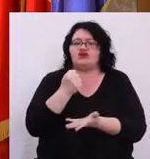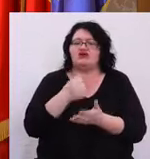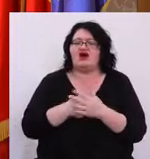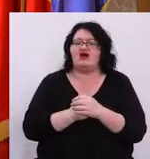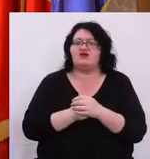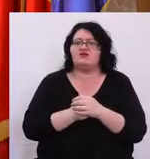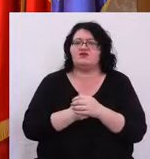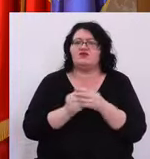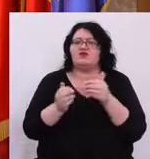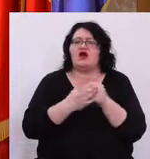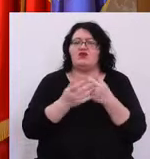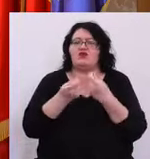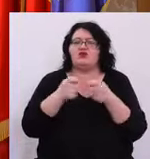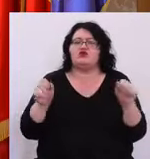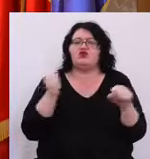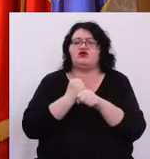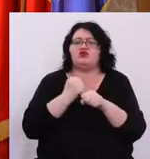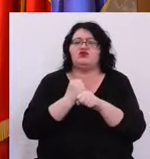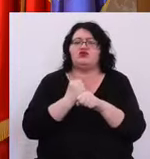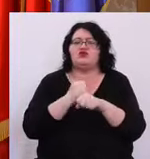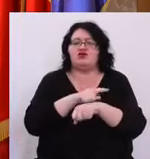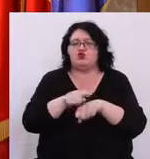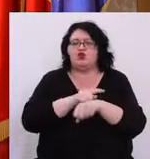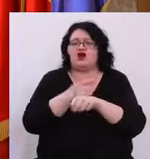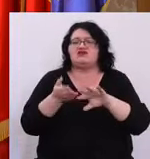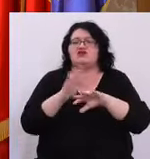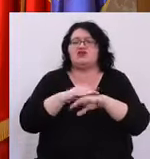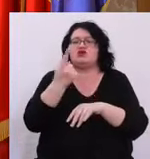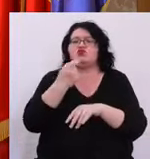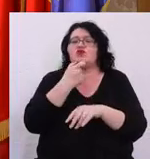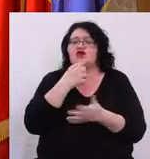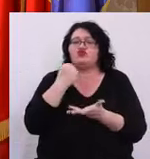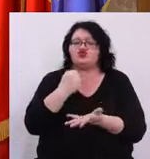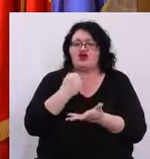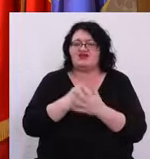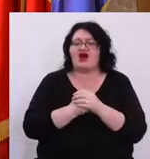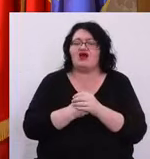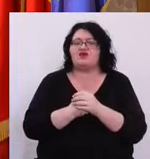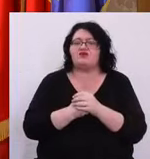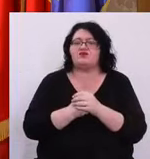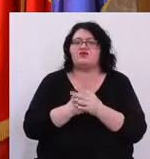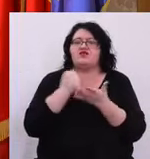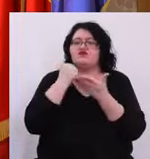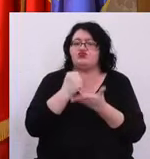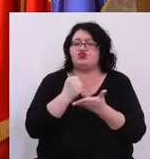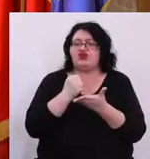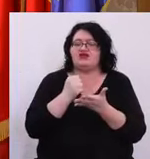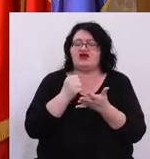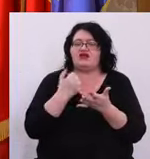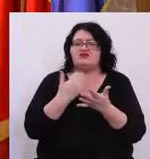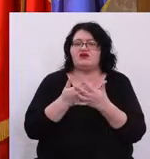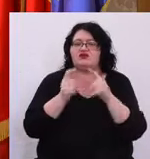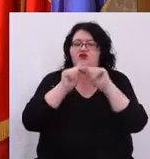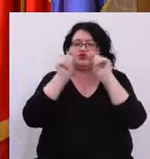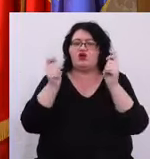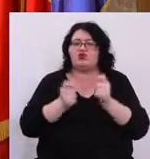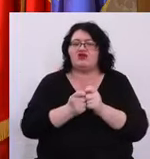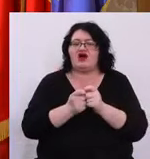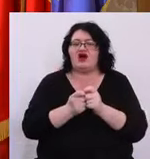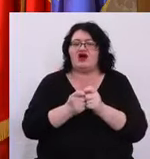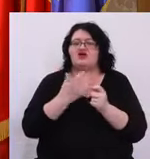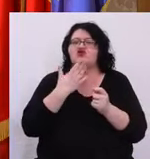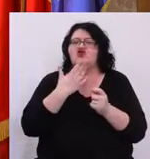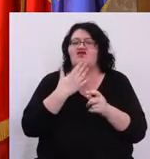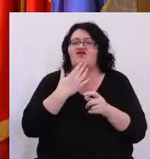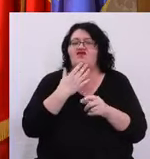Și aproape toate lucrările durează mai mult decât un an bugetar Că îți bugetezi tot ce